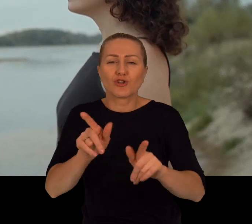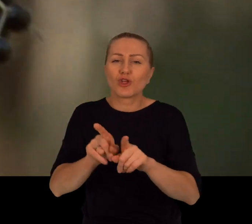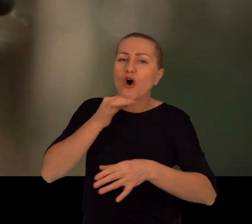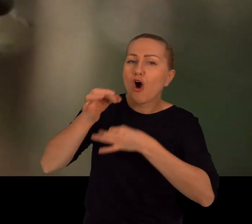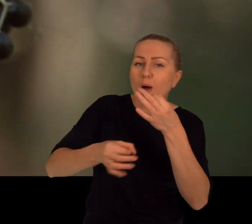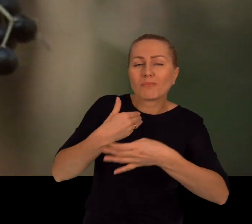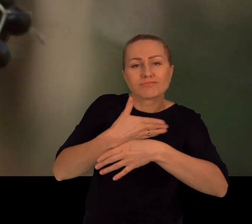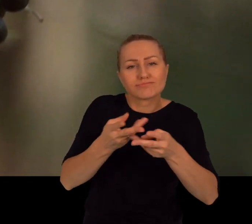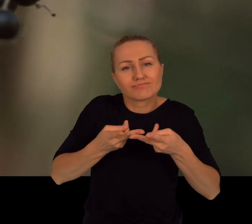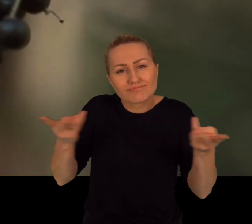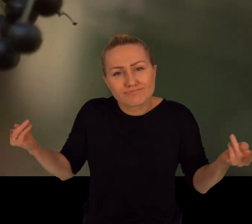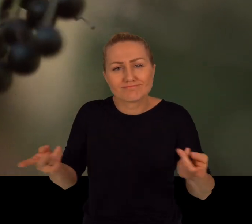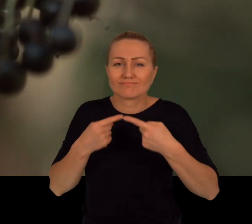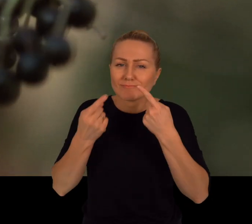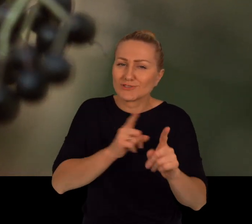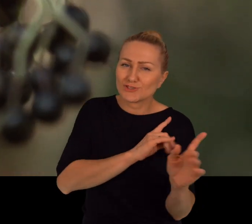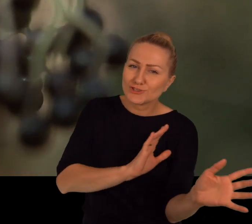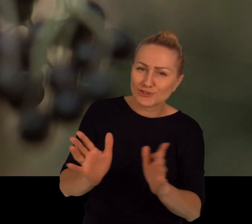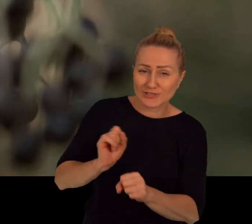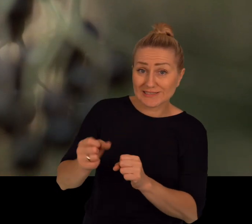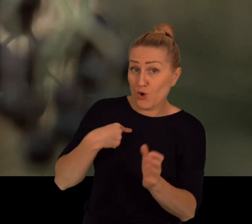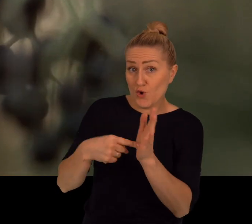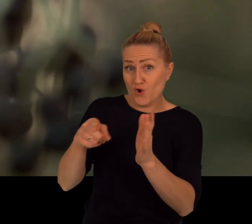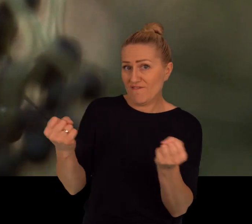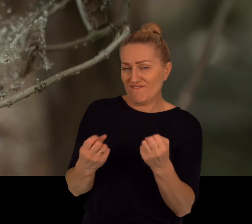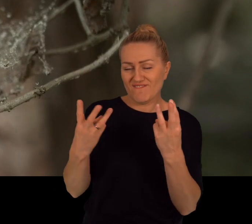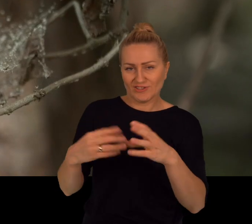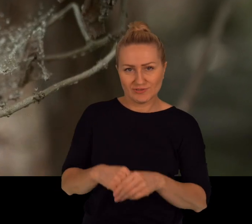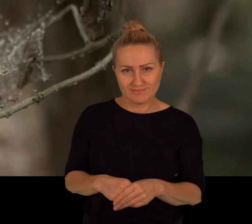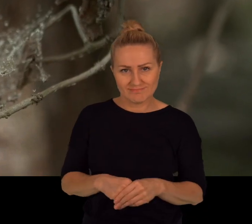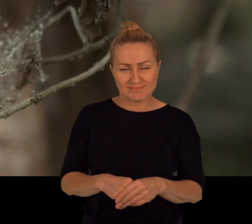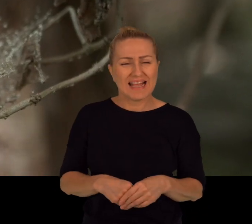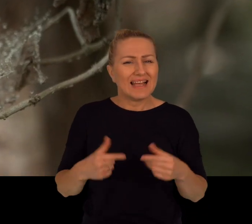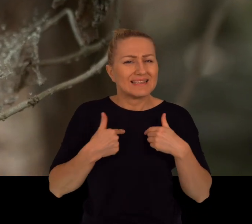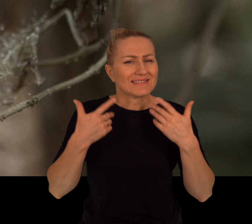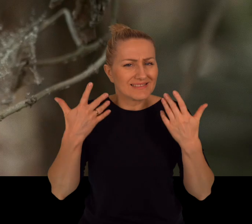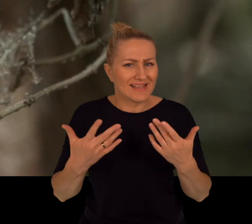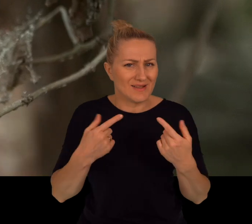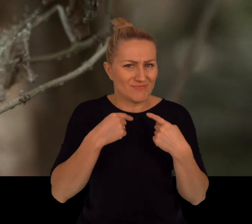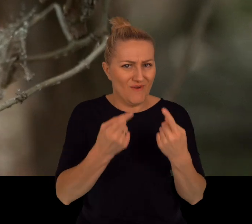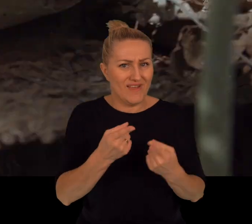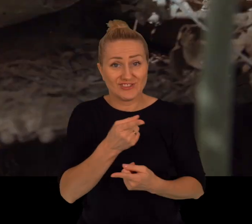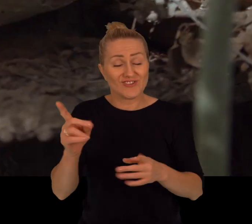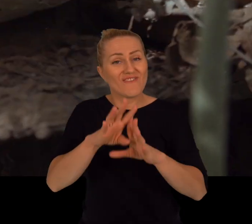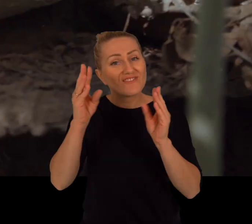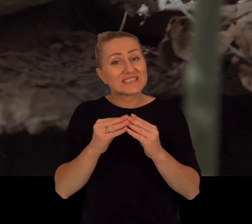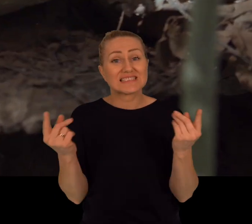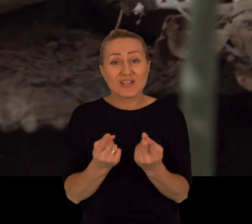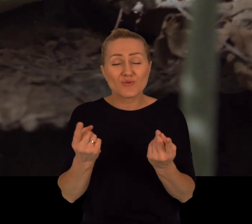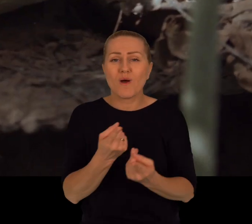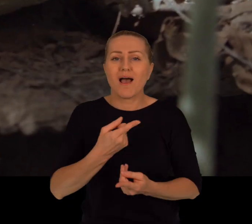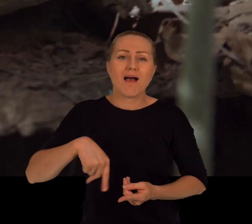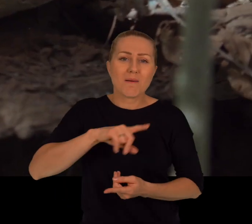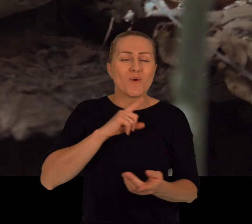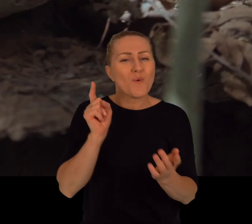żeby o nich opowiadać, żeby się nimi dzielić, żeby o nie dbać i to było dla nas bardzo ważne. No oczywiście ja bym chciała powiedzieć, że jest tak, że we wszystkich tych przypadkach